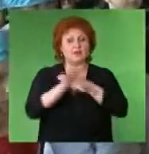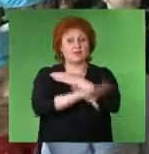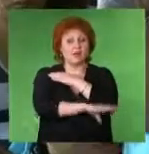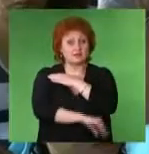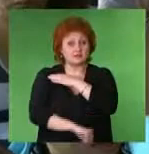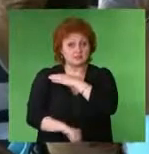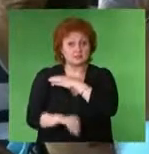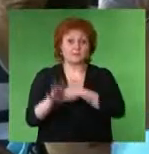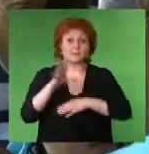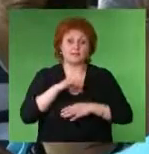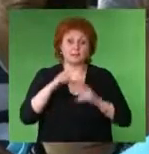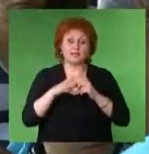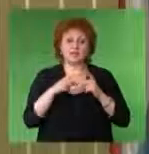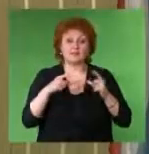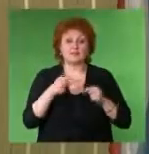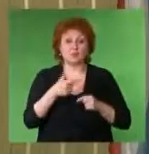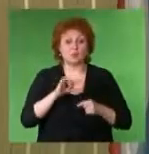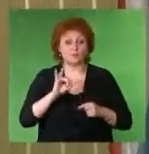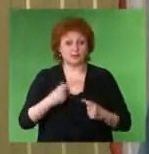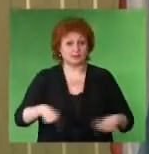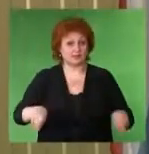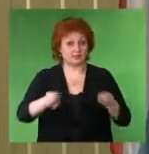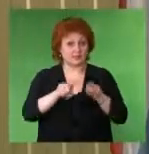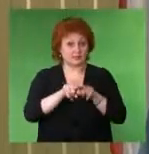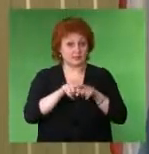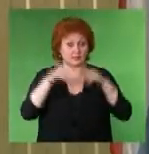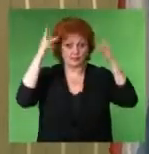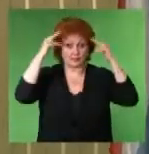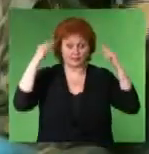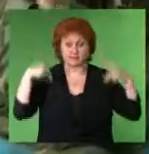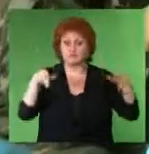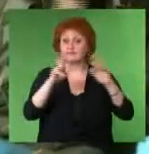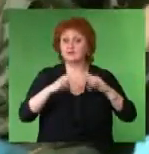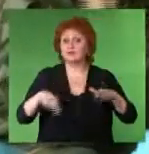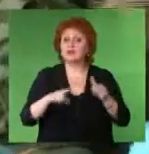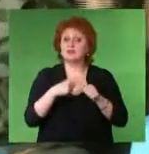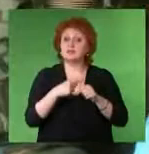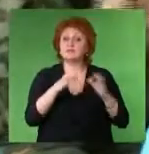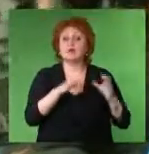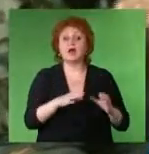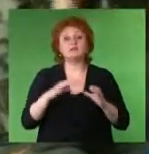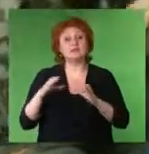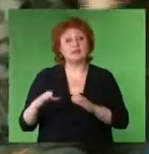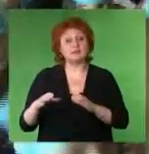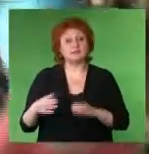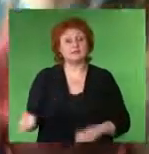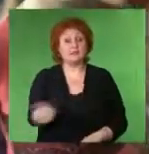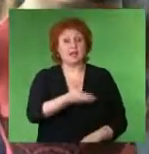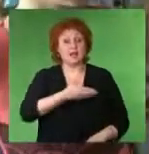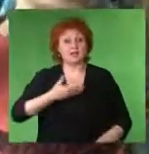Завершением концерта стали визитки губерний Именно так в рамках православного лагеря названы отряды